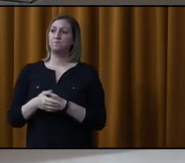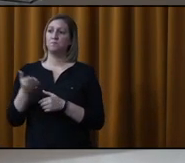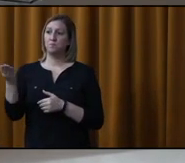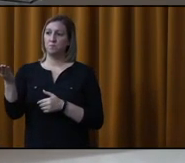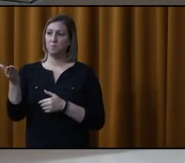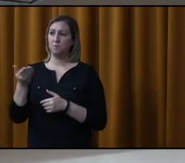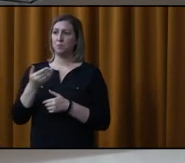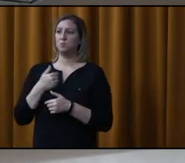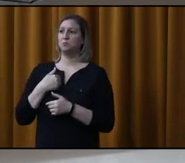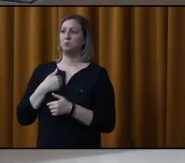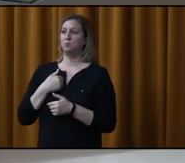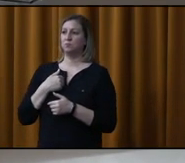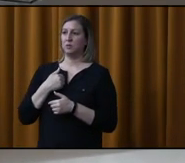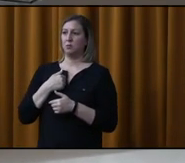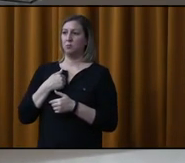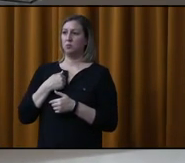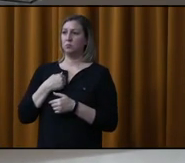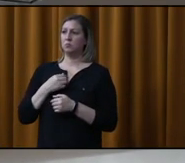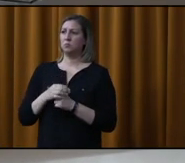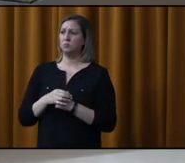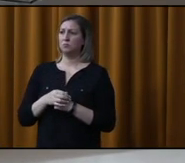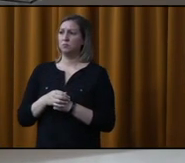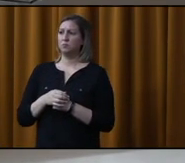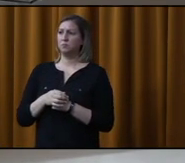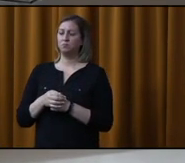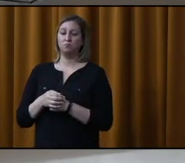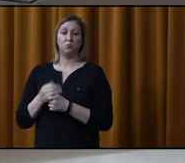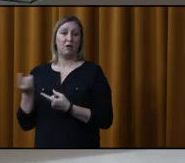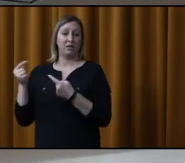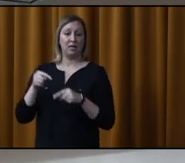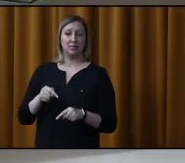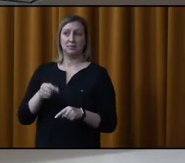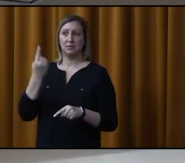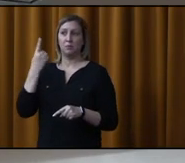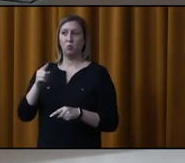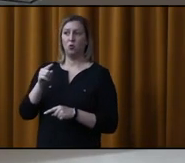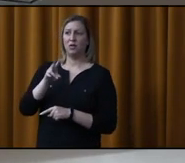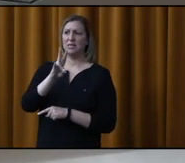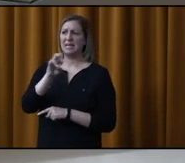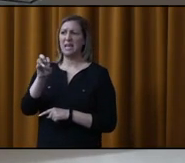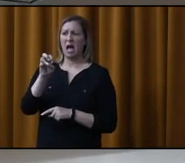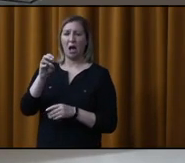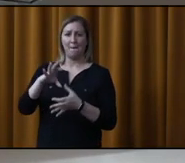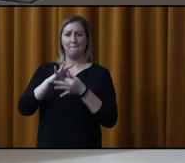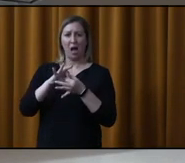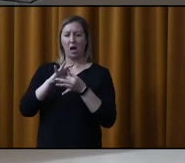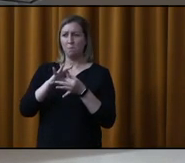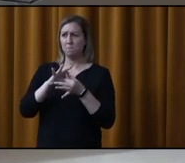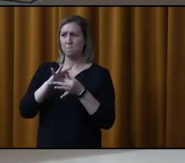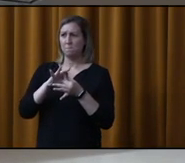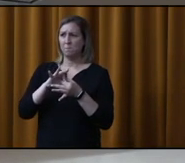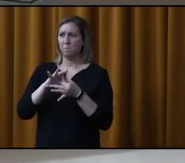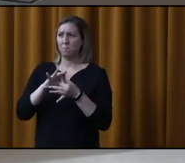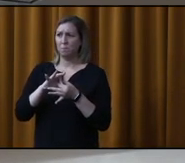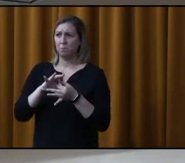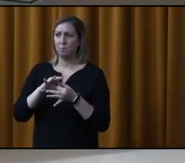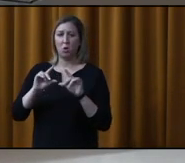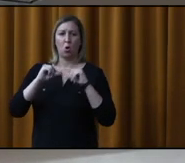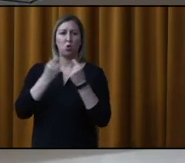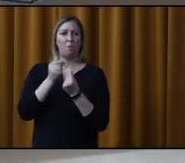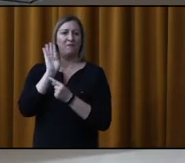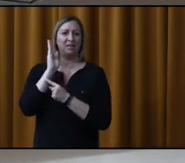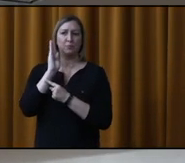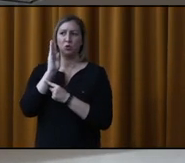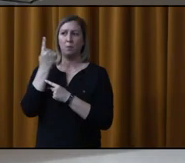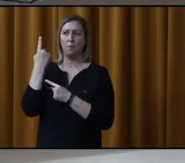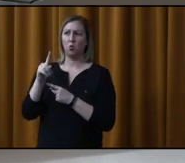Contrairement à M. le moi, je viens représenter les 700 membres du groupe Facebook pour l